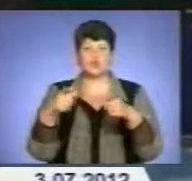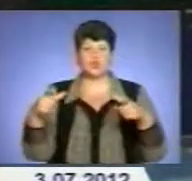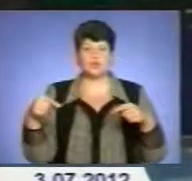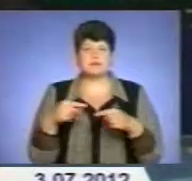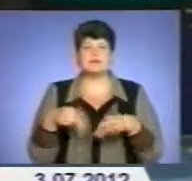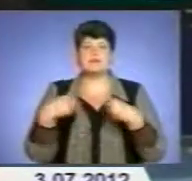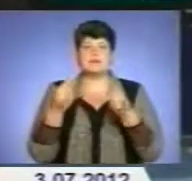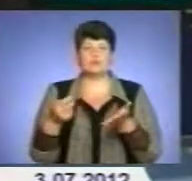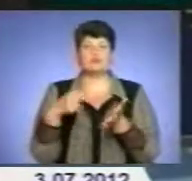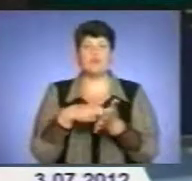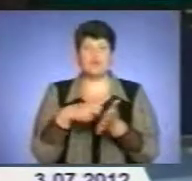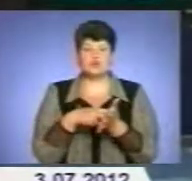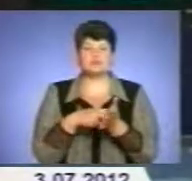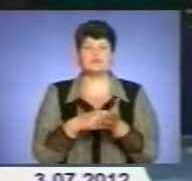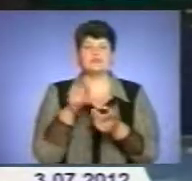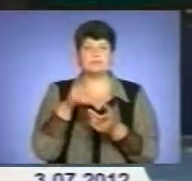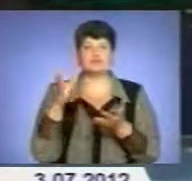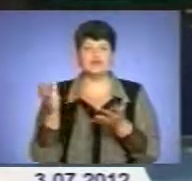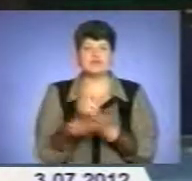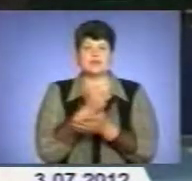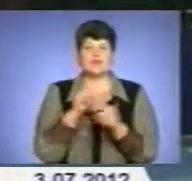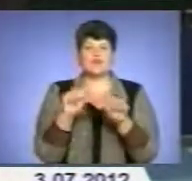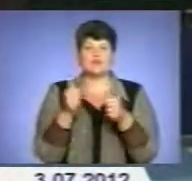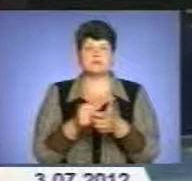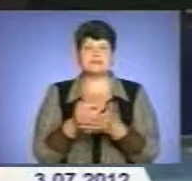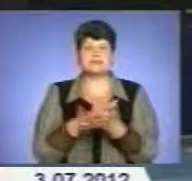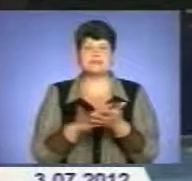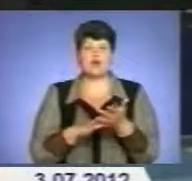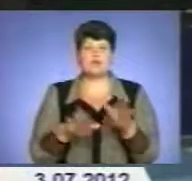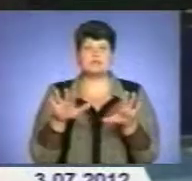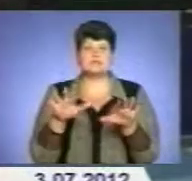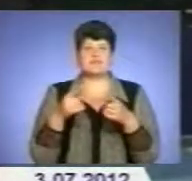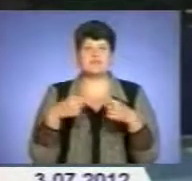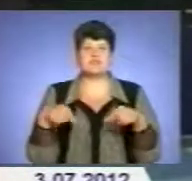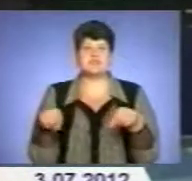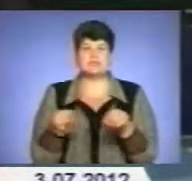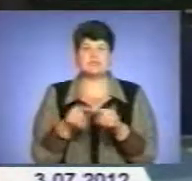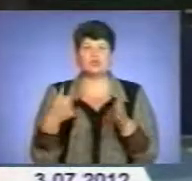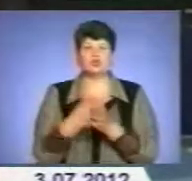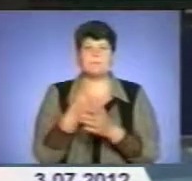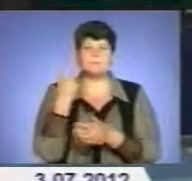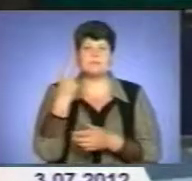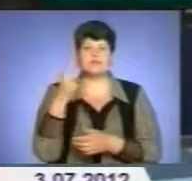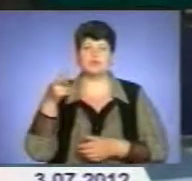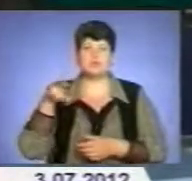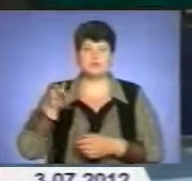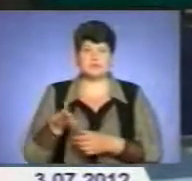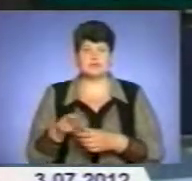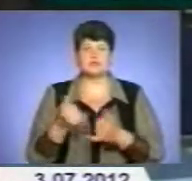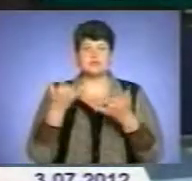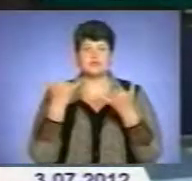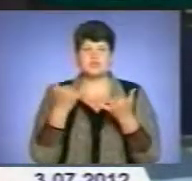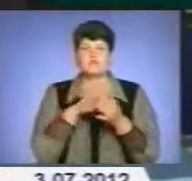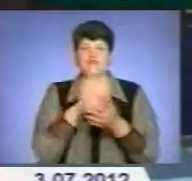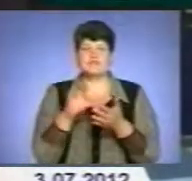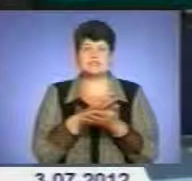поштою тим, хто встиг оформити заяву у місцевих відділеннях соціального захисту населення до 1 липня. Нині всі заяви